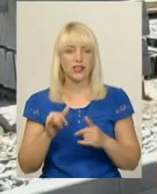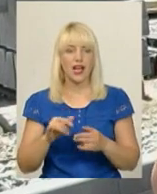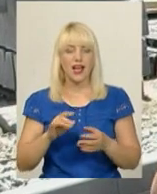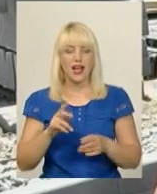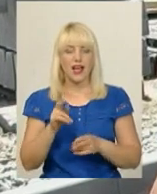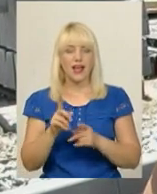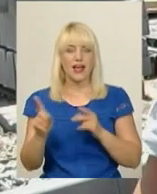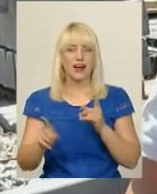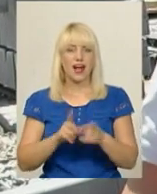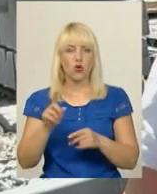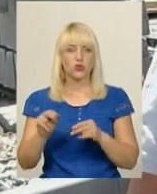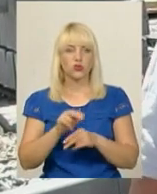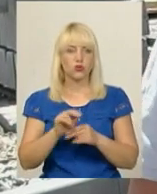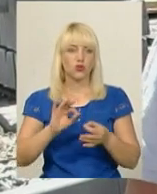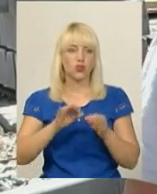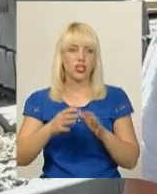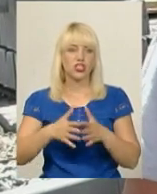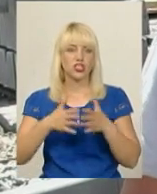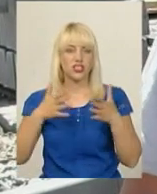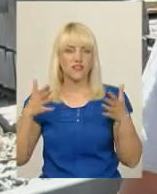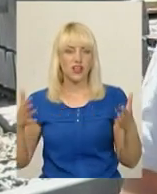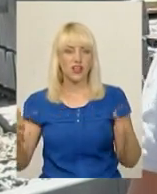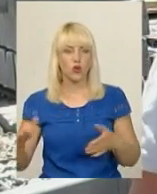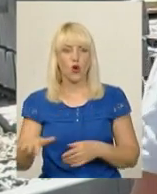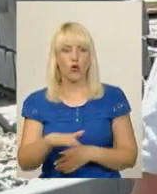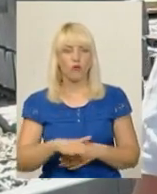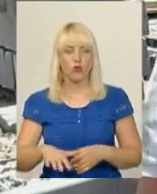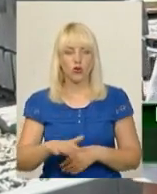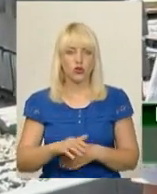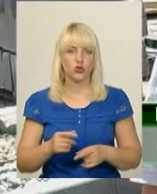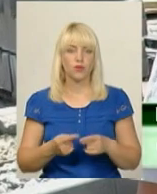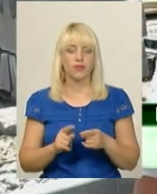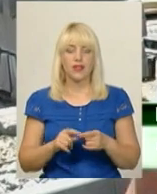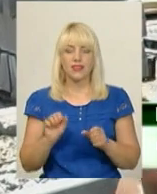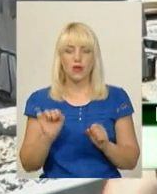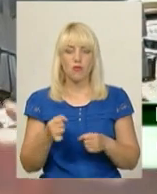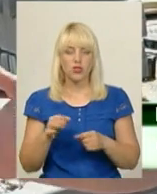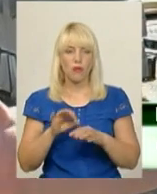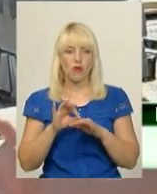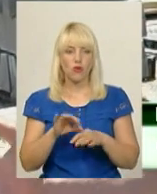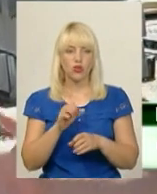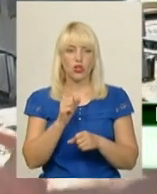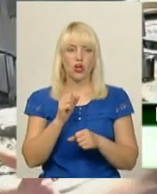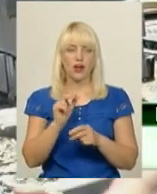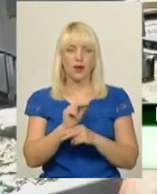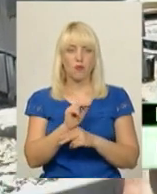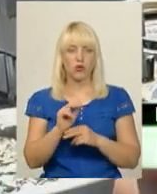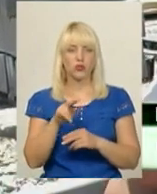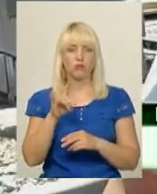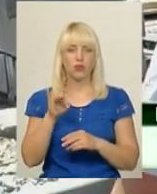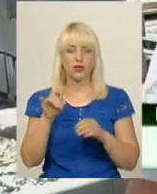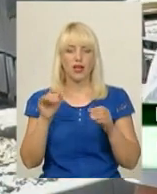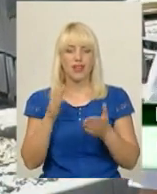ускладнюється через велику площу території. Неможливо проводити ремонти при наявності автомобілі на парку.